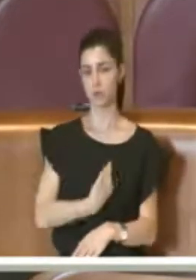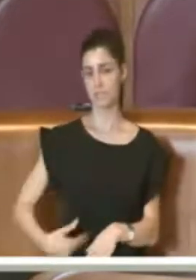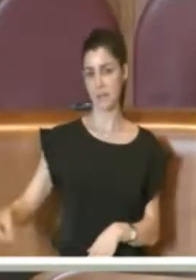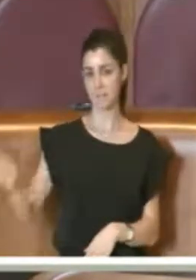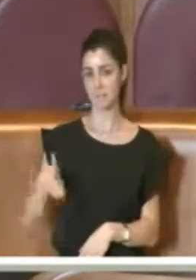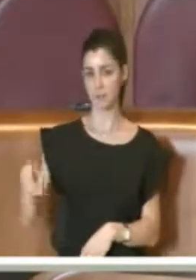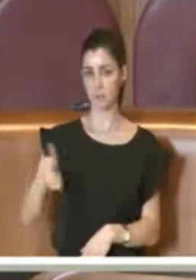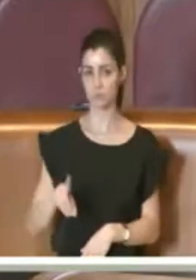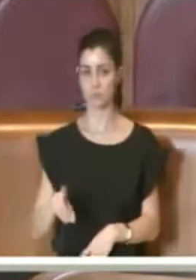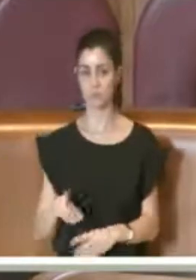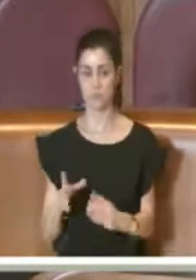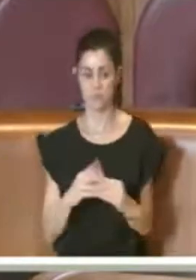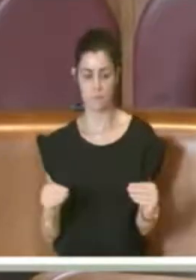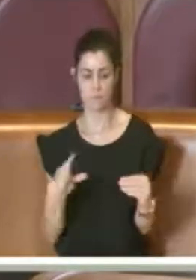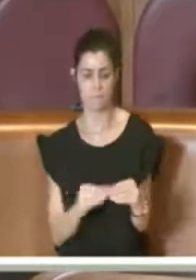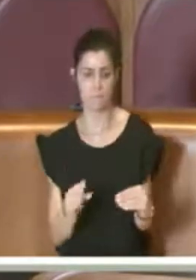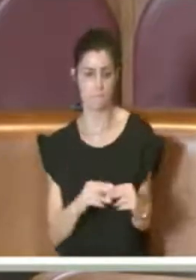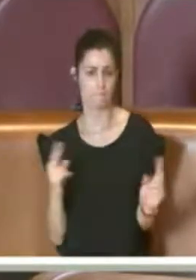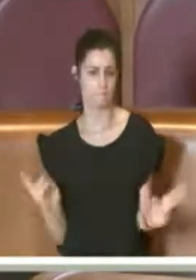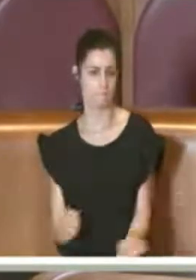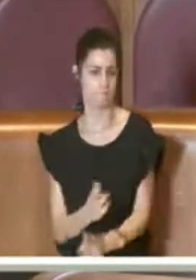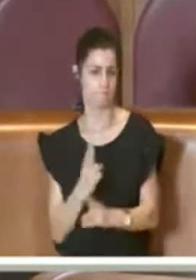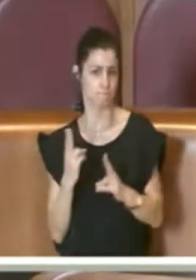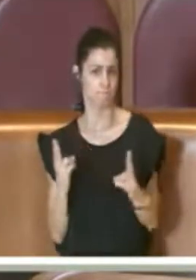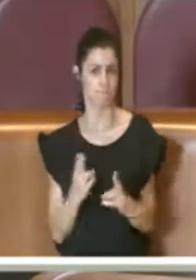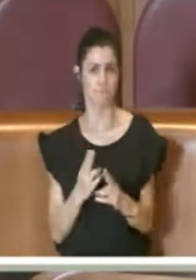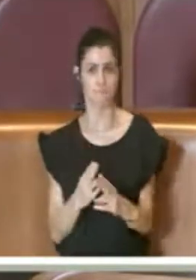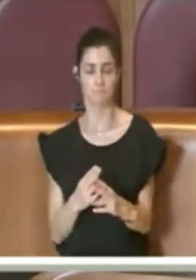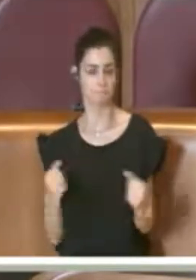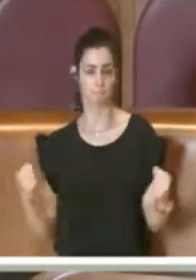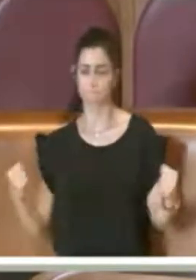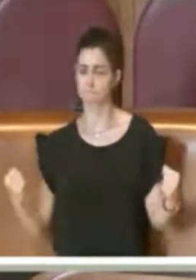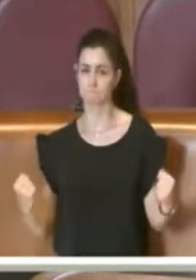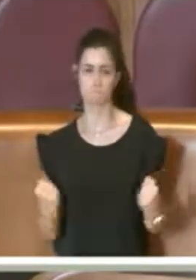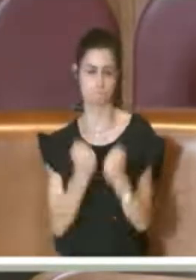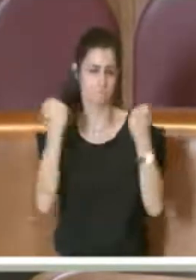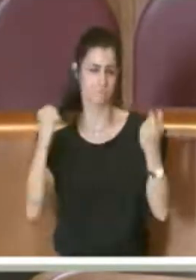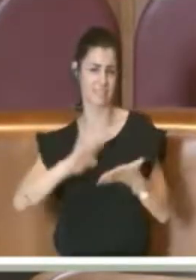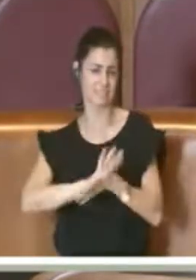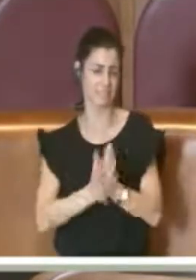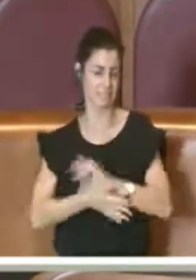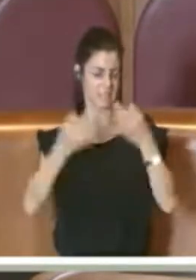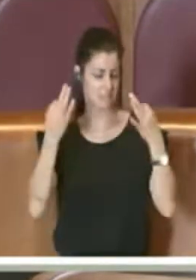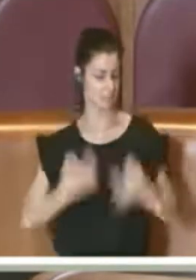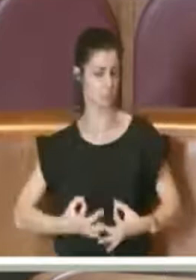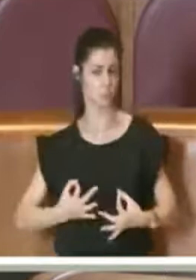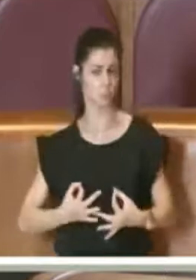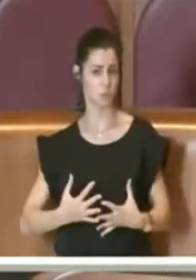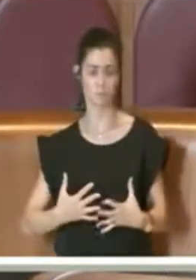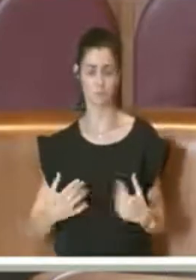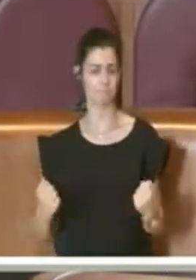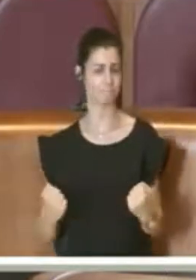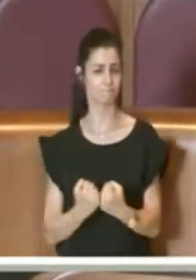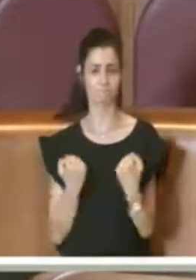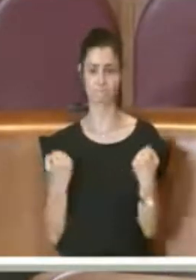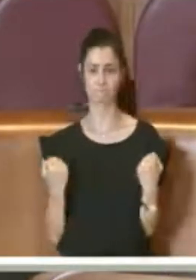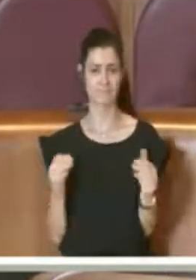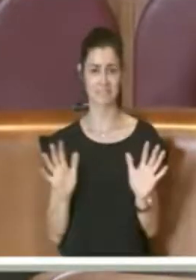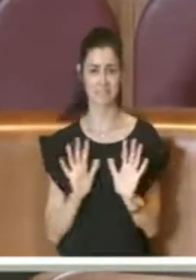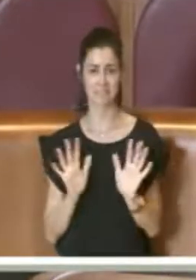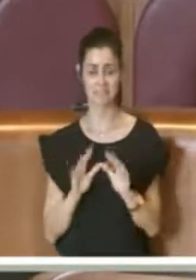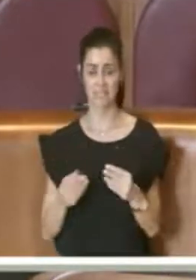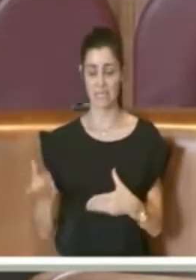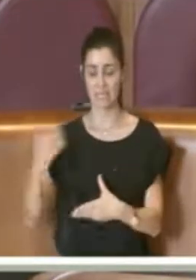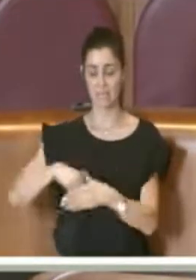un'impraticabilità di questa mozione che impatterebbe in modo devastante come una deflagrazione all'interno del